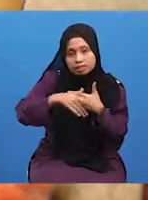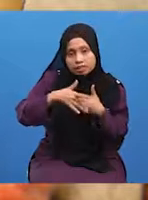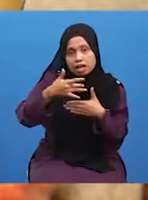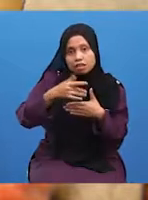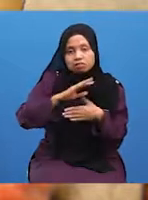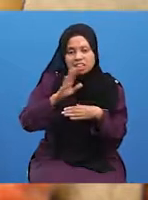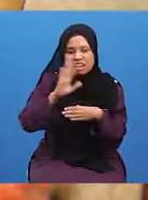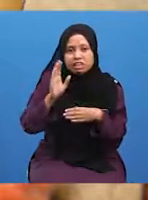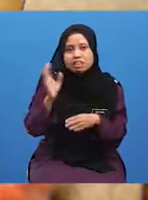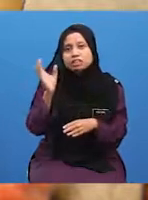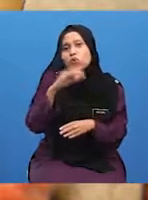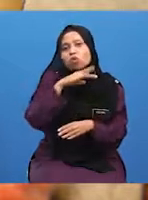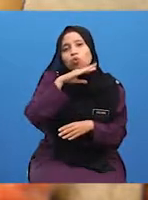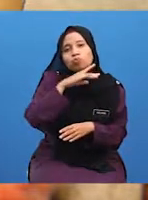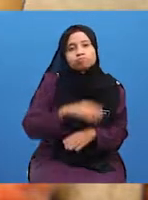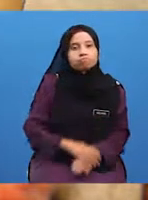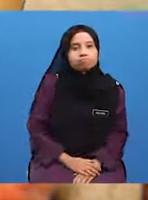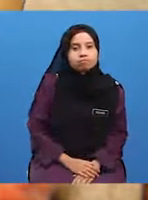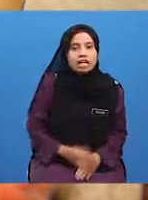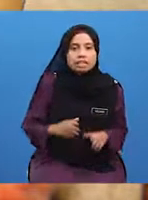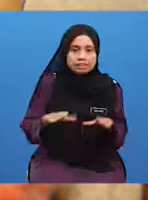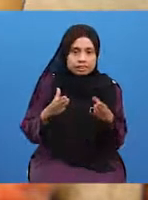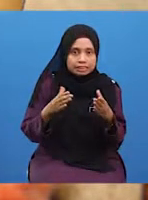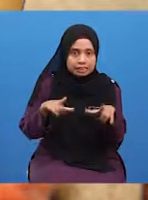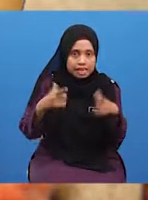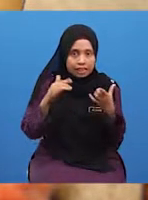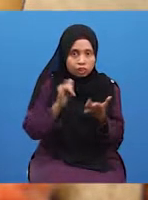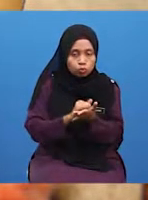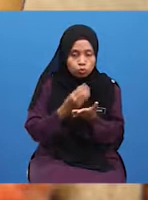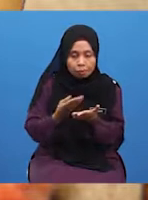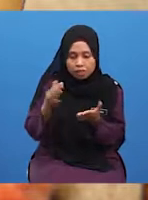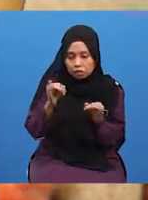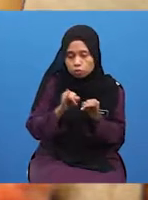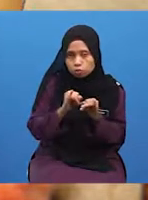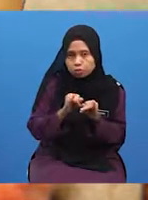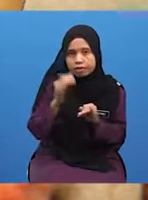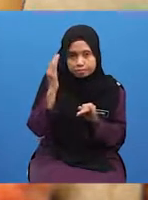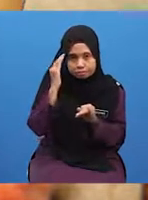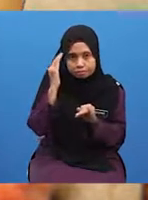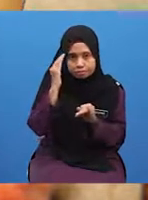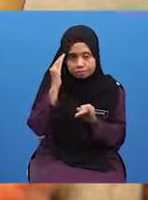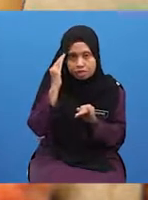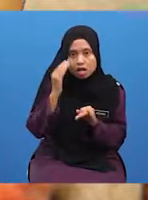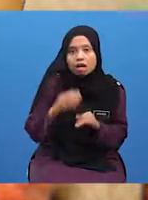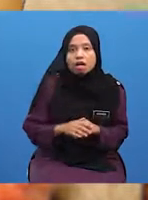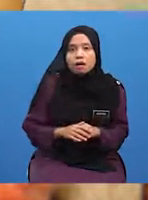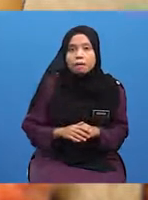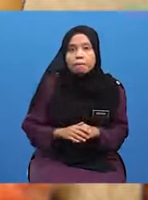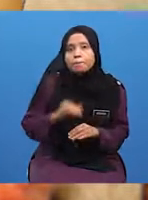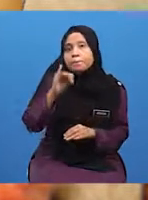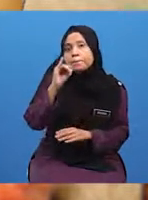yang selain itu, beliau juga berpendapat bahawa